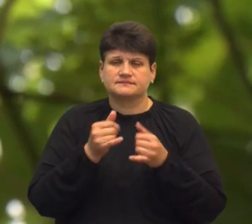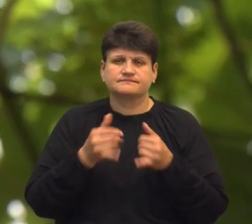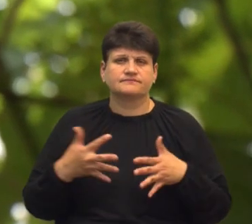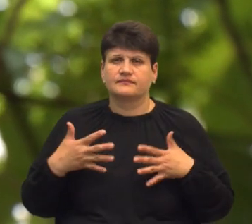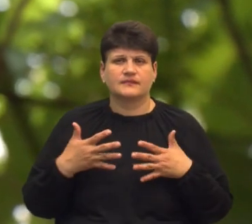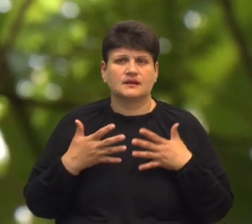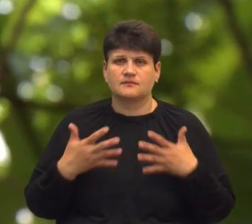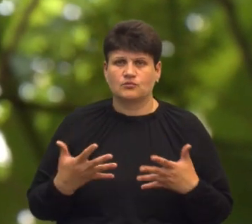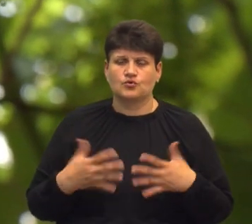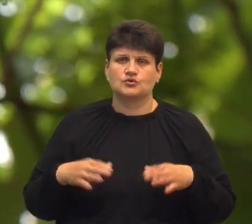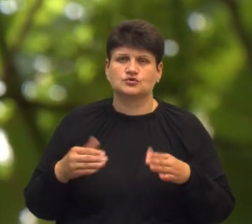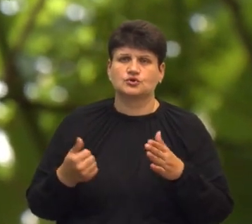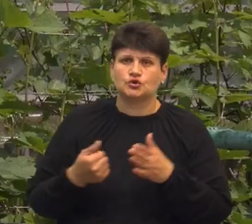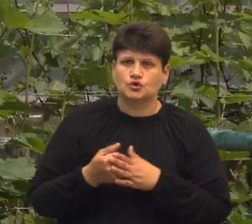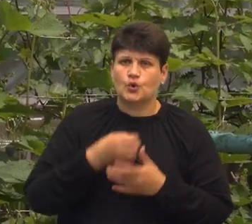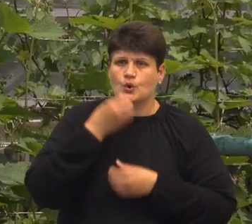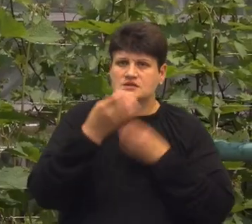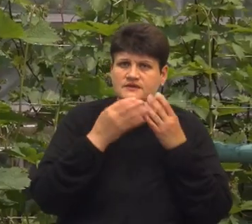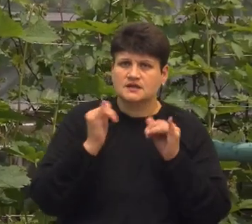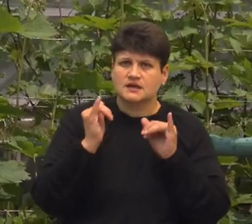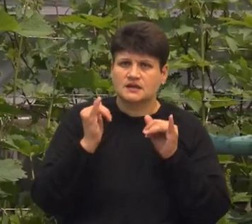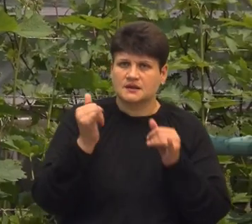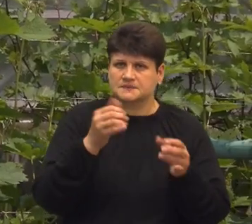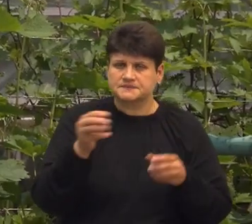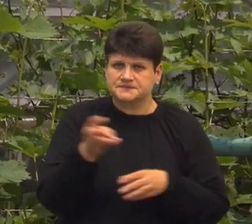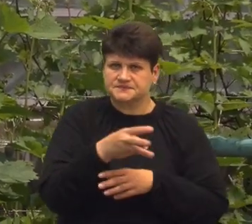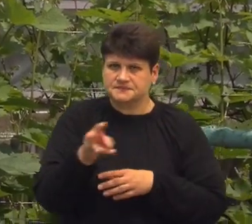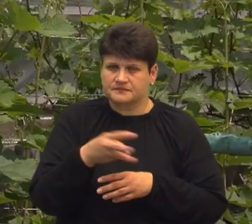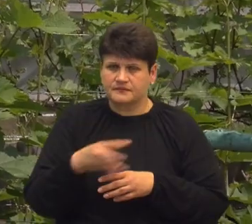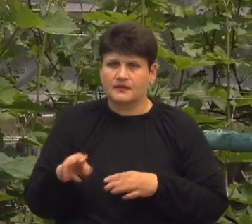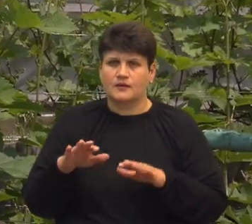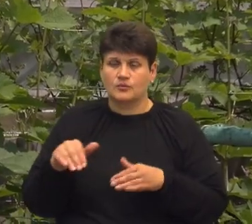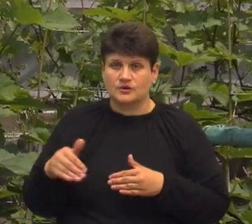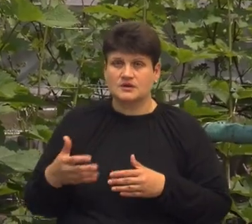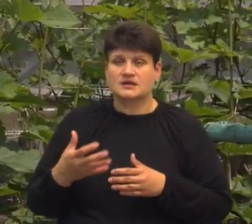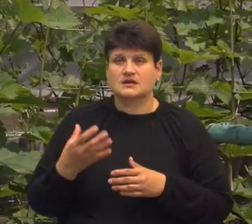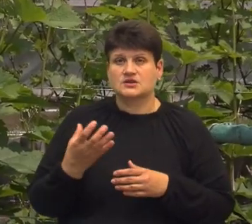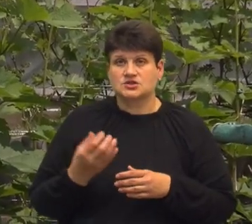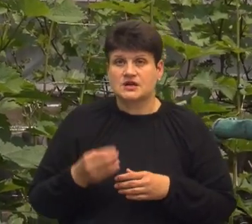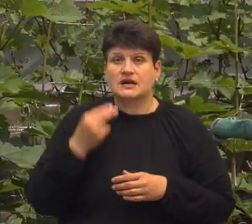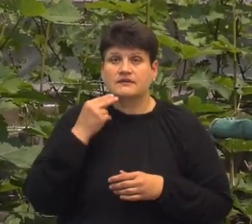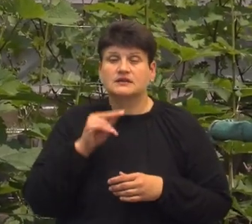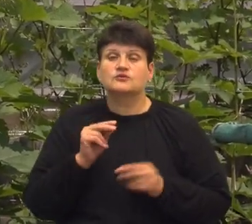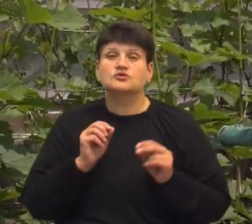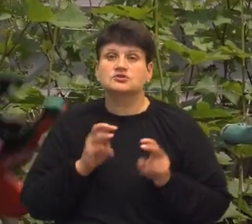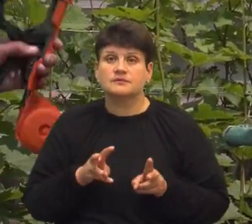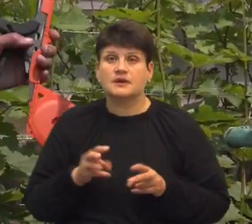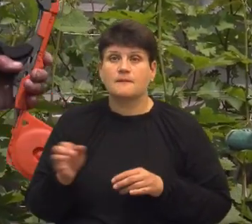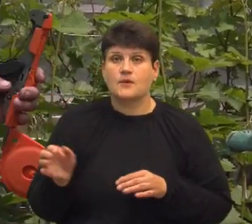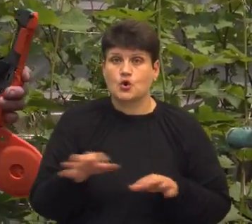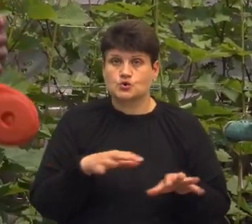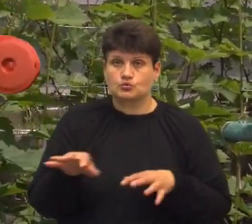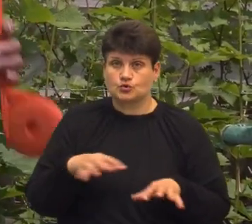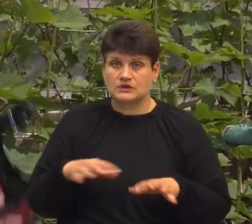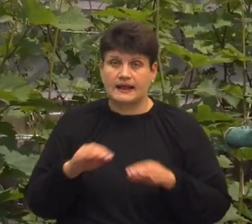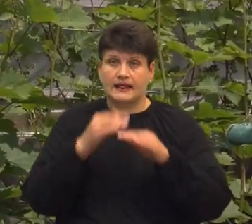препарати, після – біопрепарати. У теплицях я працюю з сіркою колоною. Чим вона ефективна? Я її просто по грунту розбризгую. Теплиця